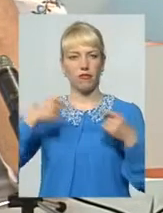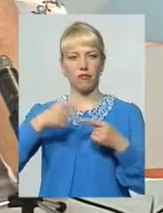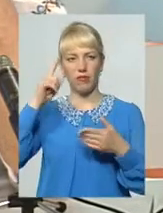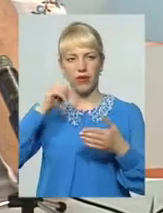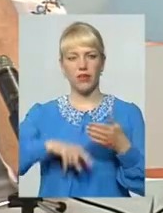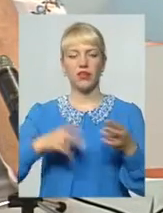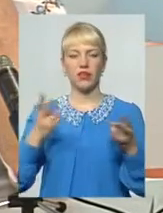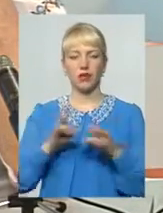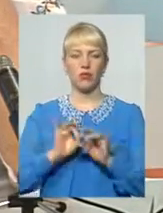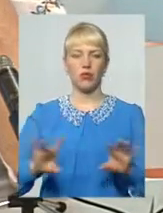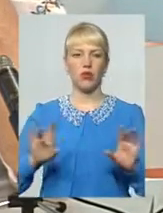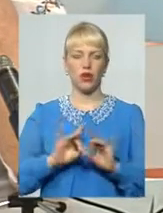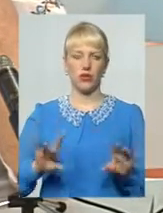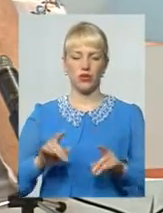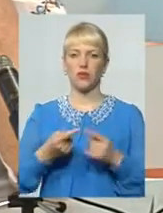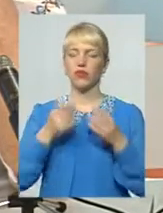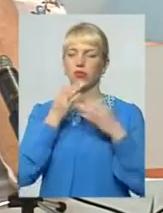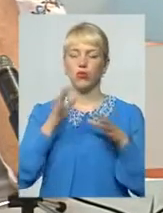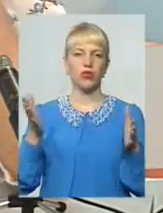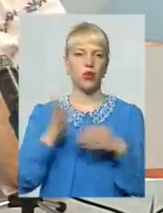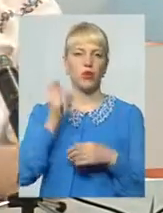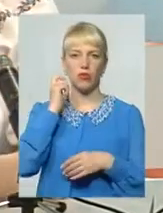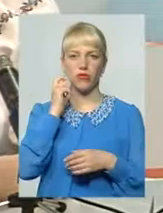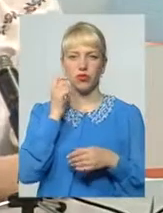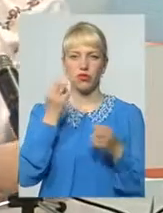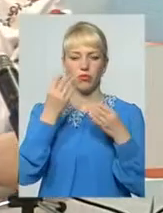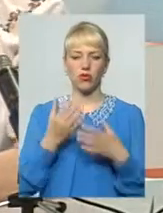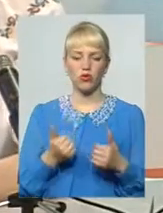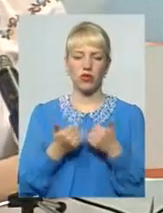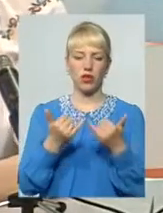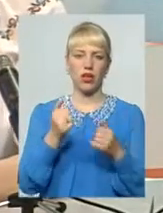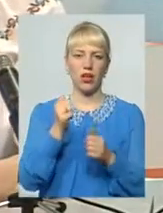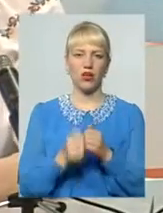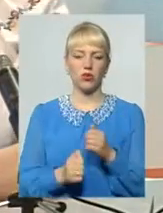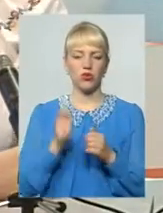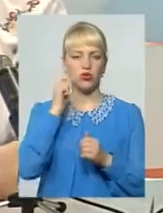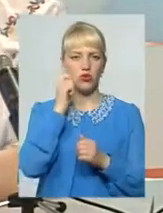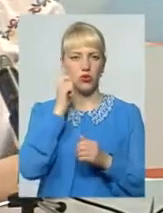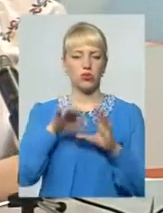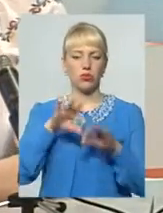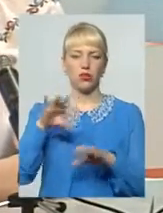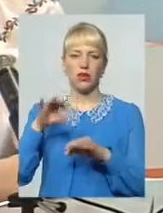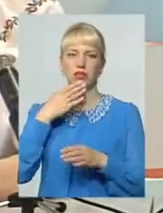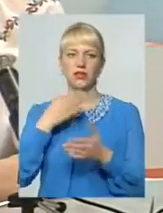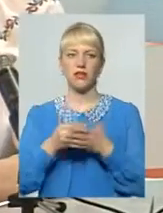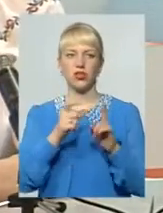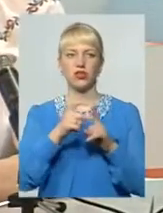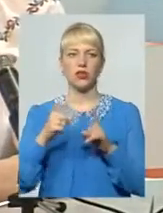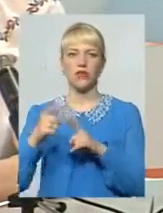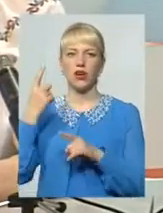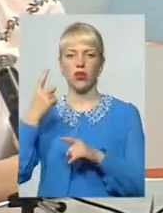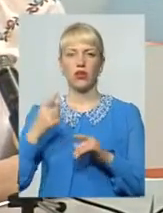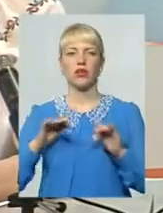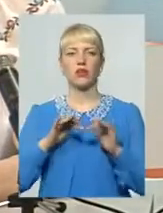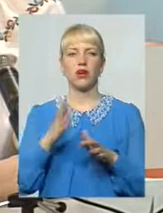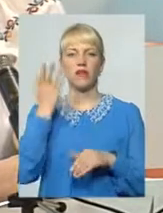що треба пояснювати В будь-якому віці Просто для кожного віку треба підбирати свої слова Одна справа,